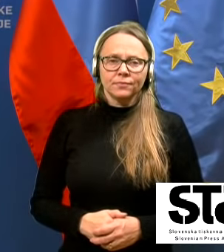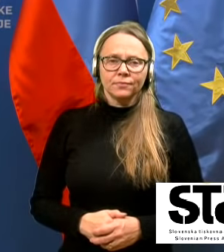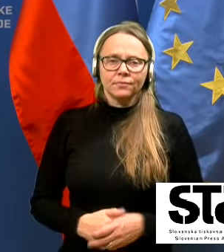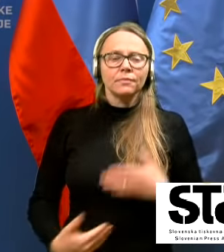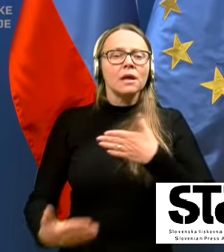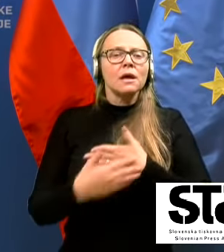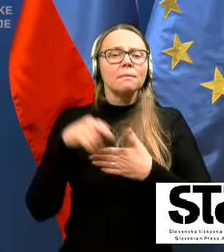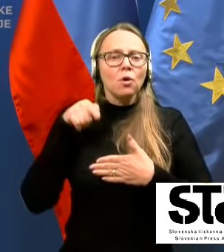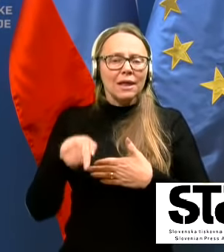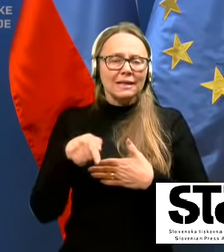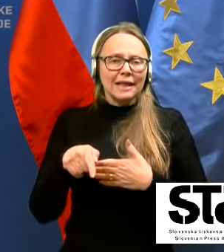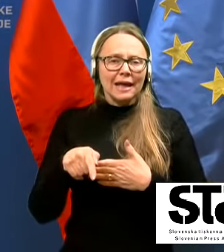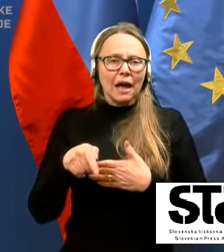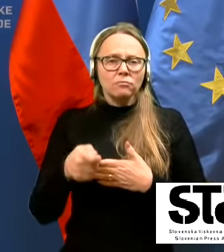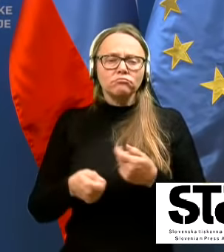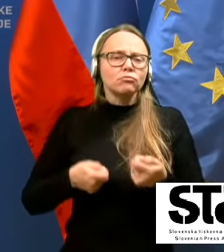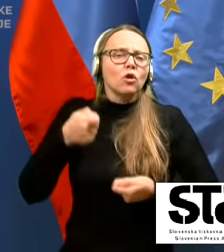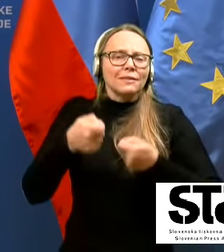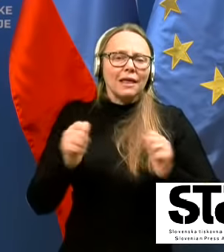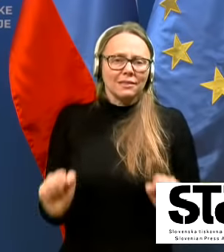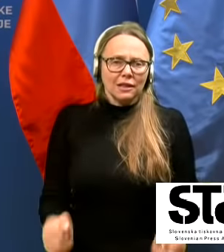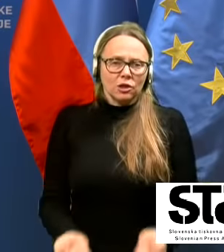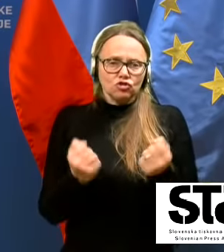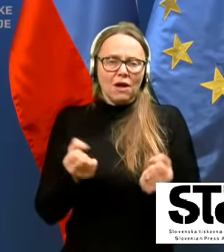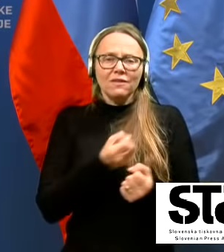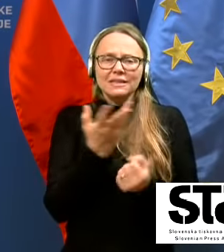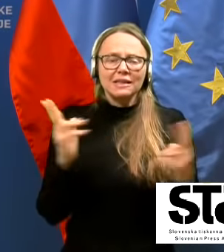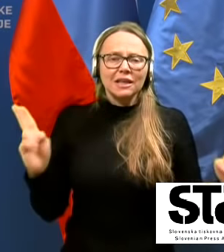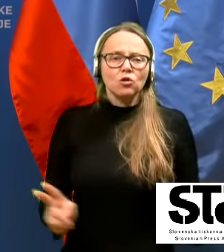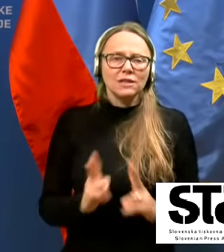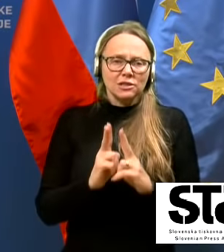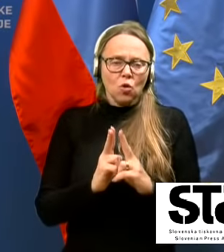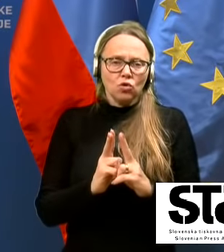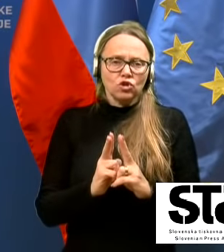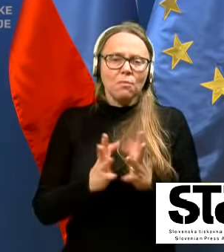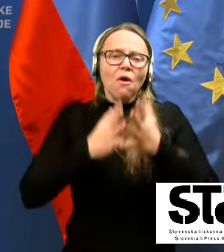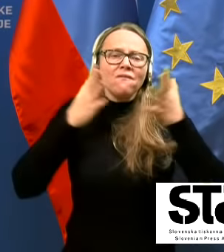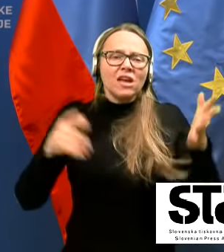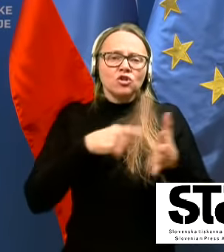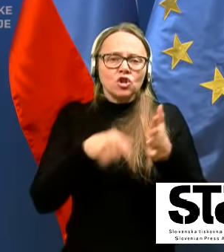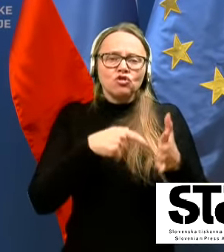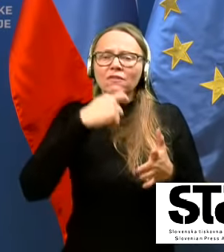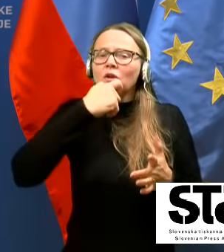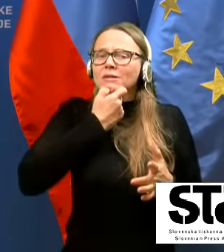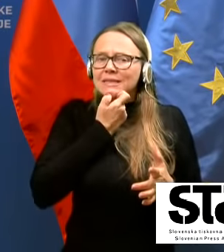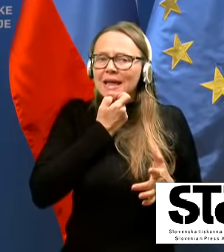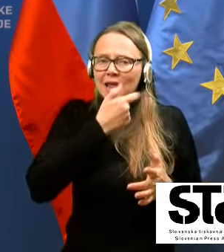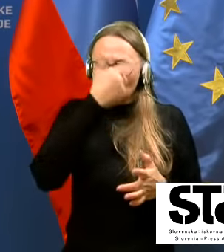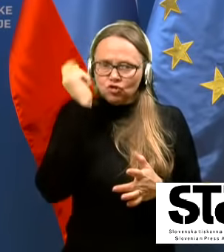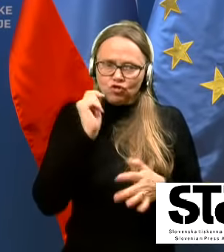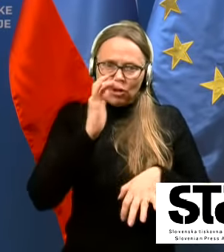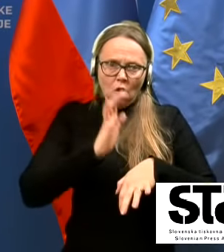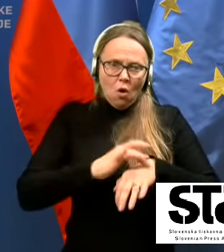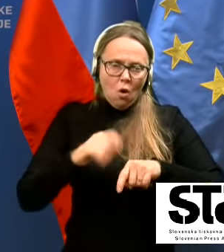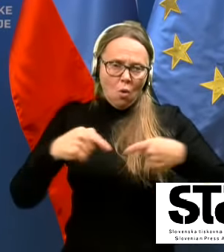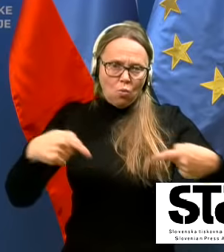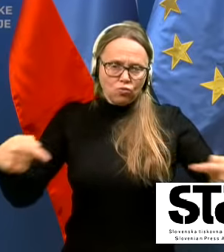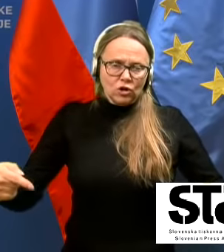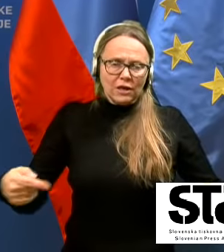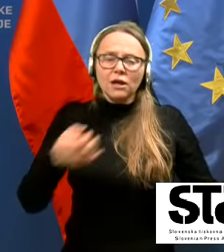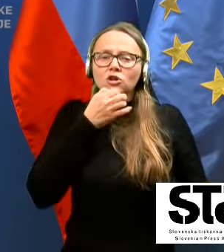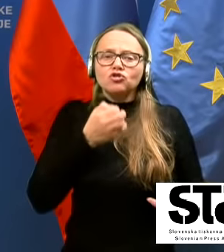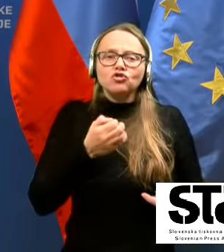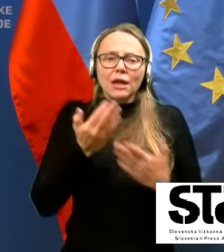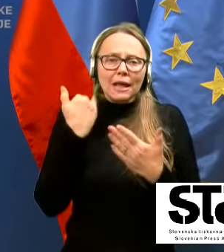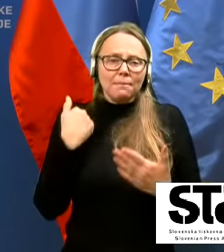dodatna težava, s katero se soočamo, tudi vedno večje število starejših okuženih. Če je bilo teh